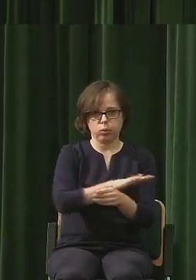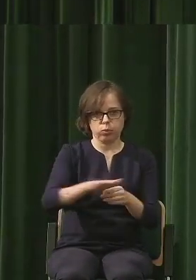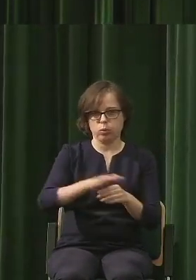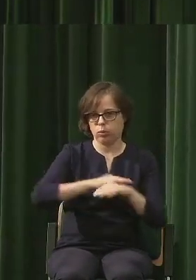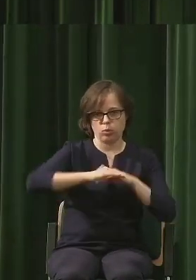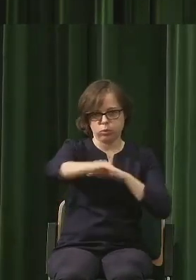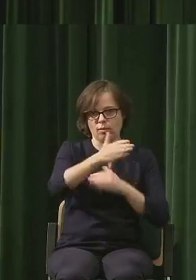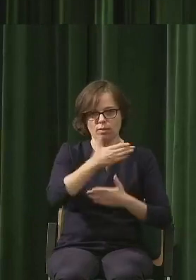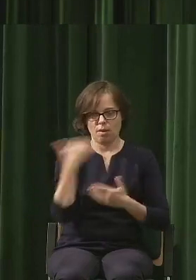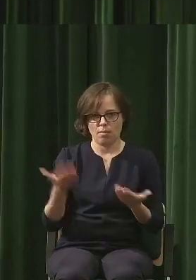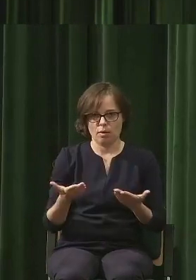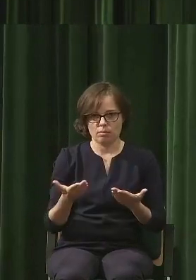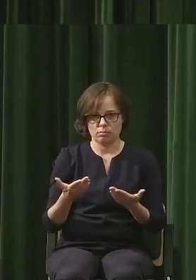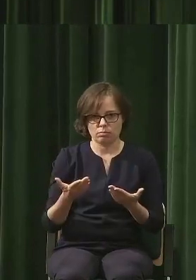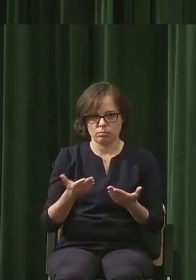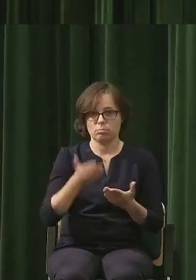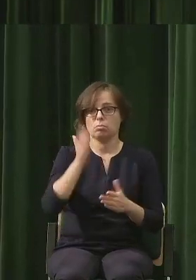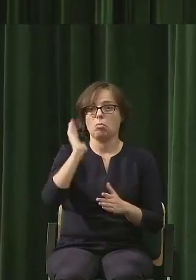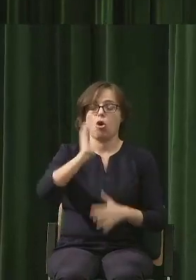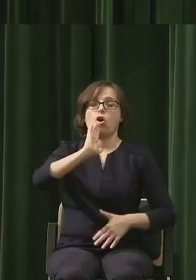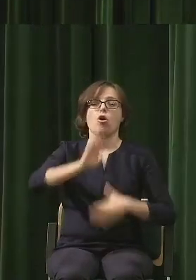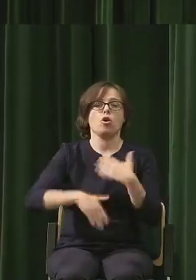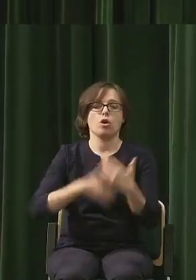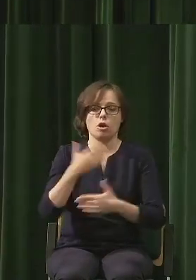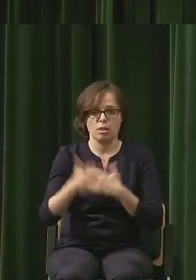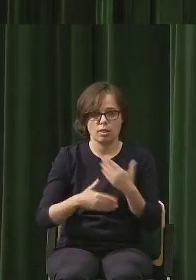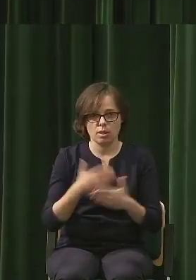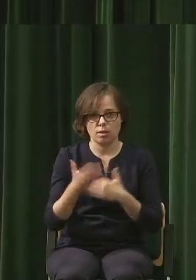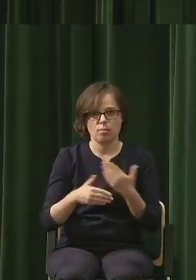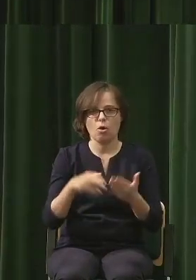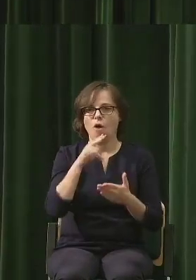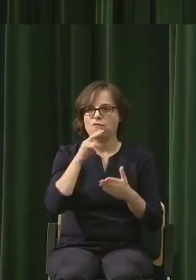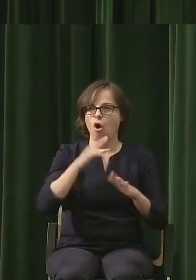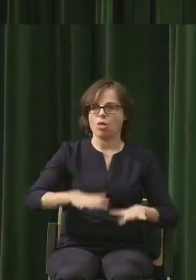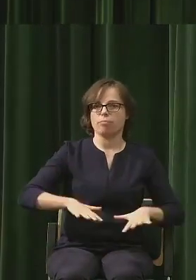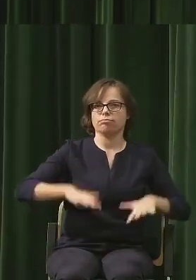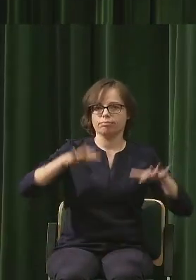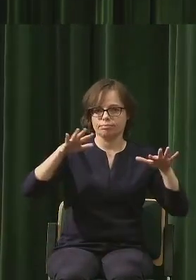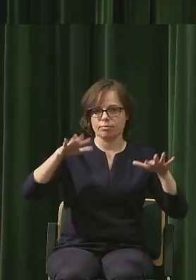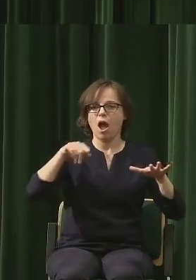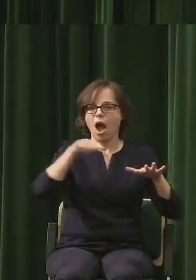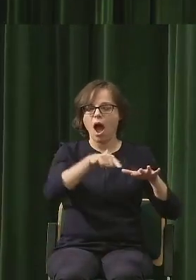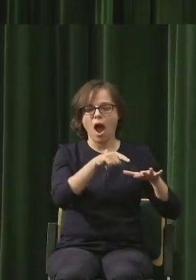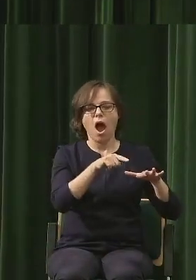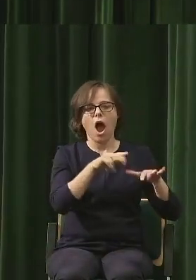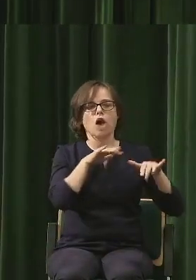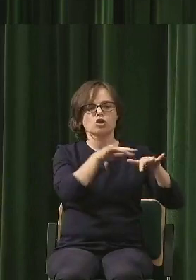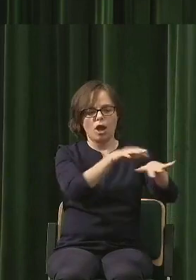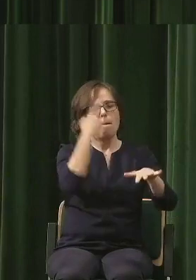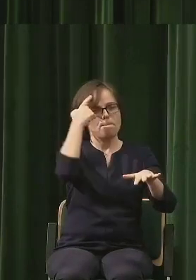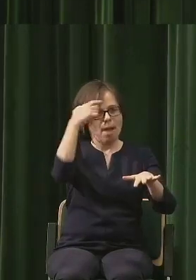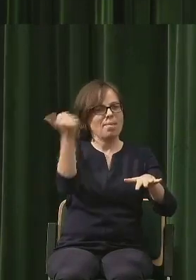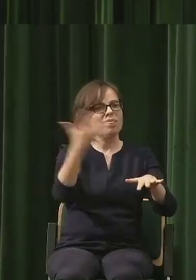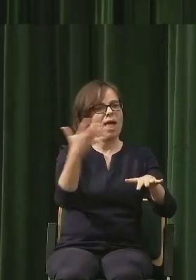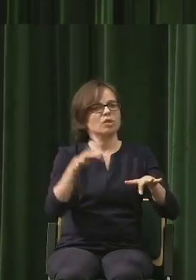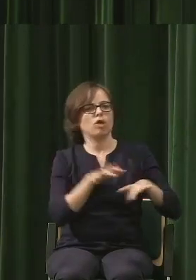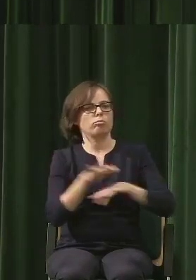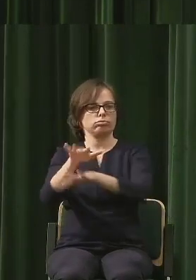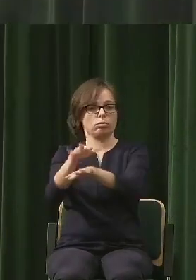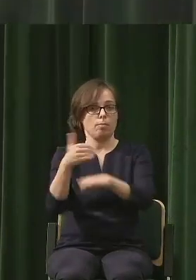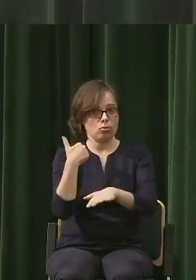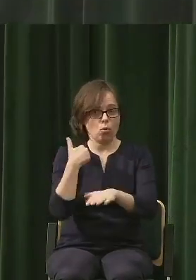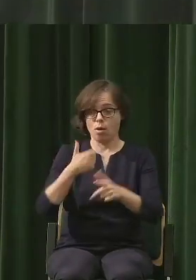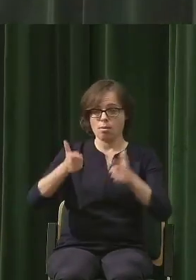takim, kiedy nastąpiły pewne przybory wód, a rzeki mają pamięć swoich koryt, nagle ku wielkiemu